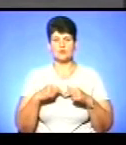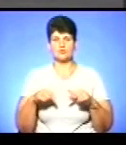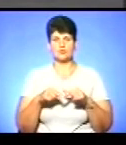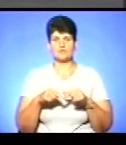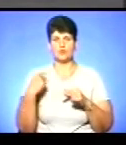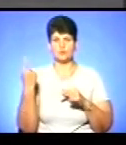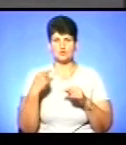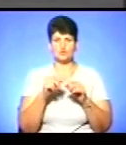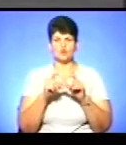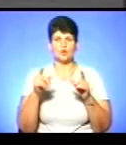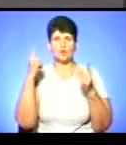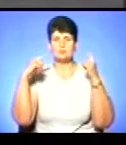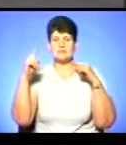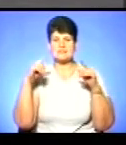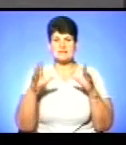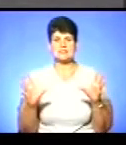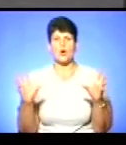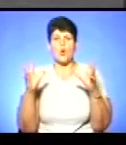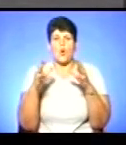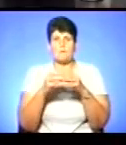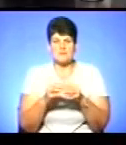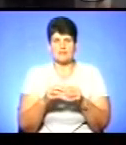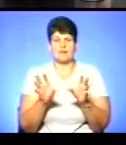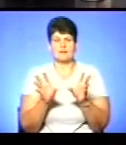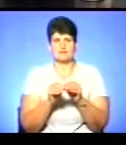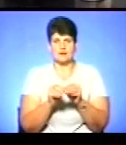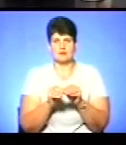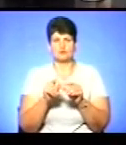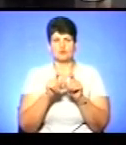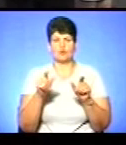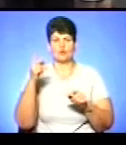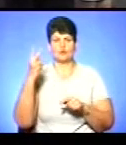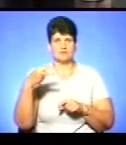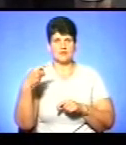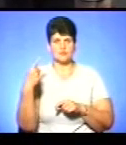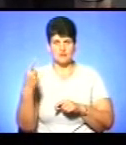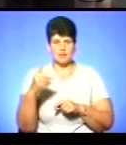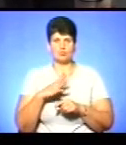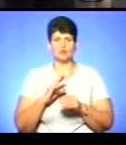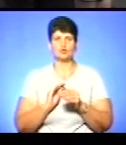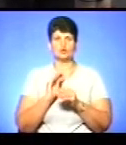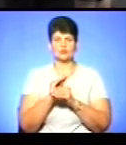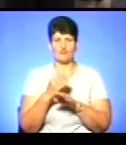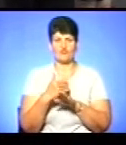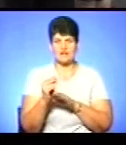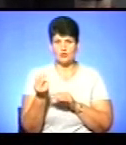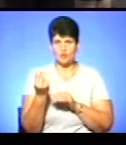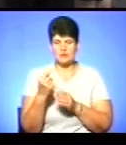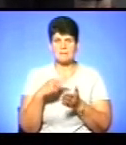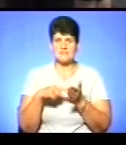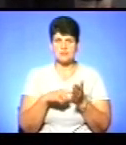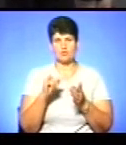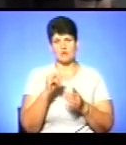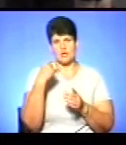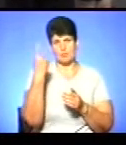мистецтв, яка об'єдналася з загальноосвітньою школою номер 21, яку додатково були виділені кошти, як міського, так і